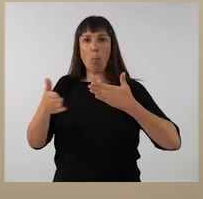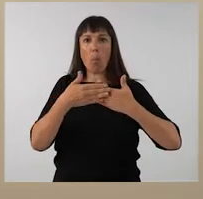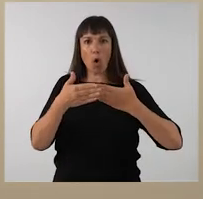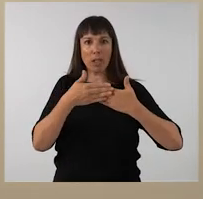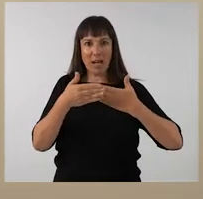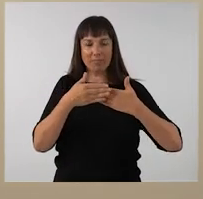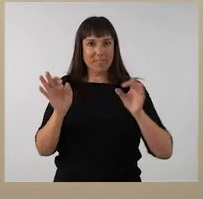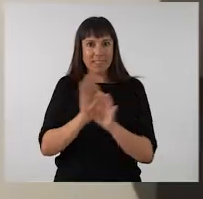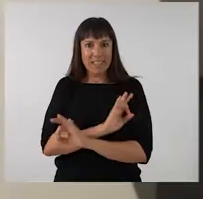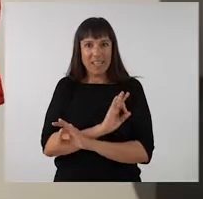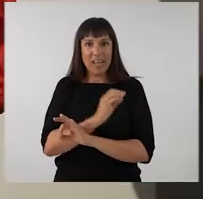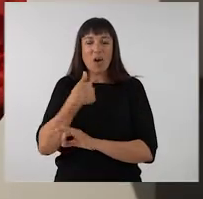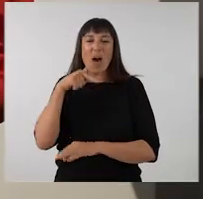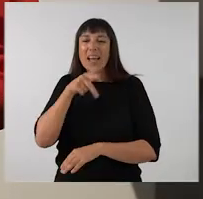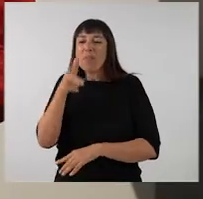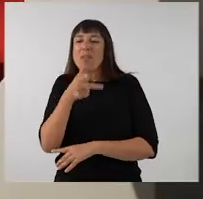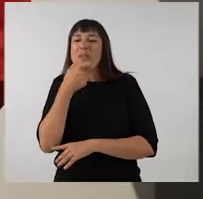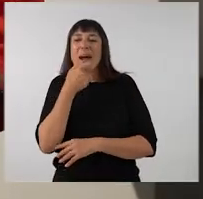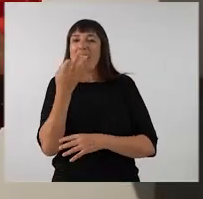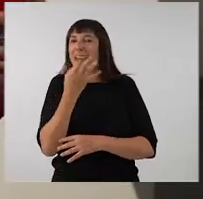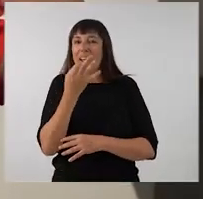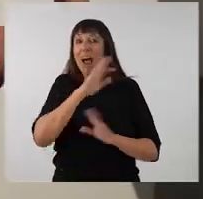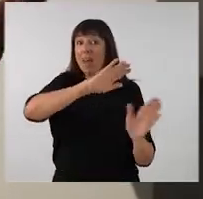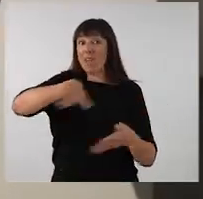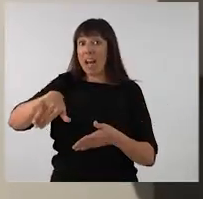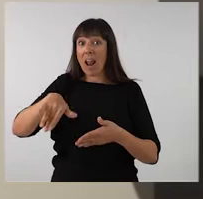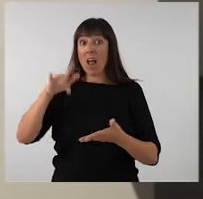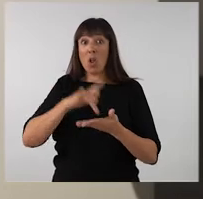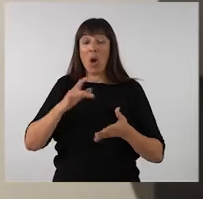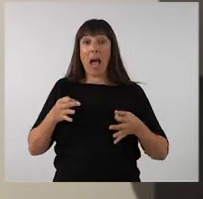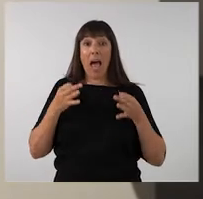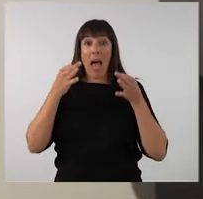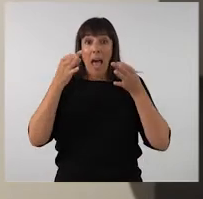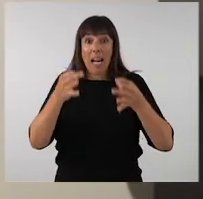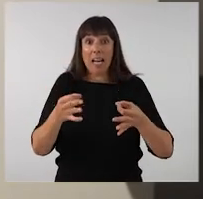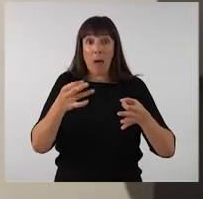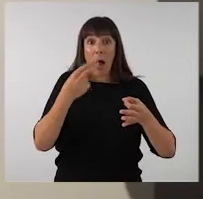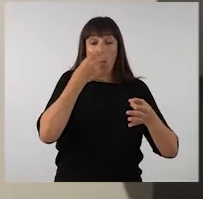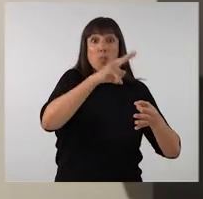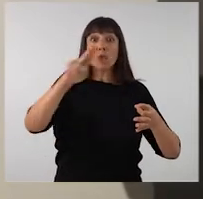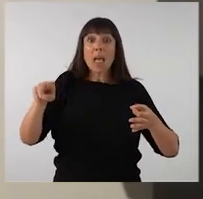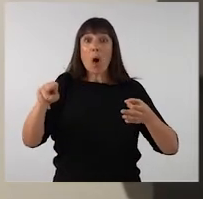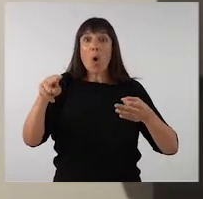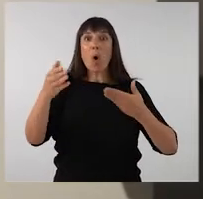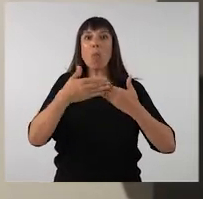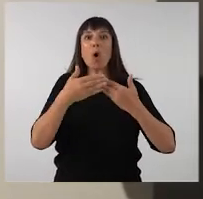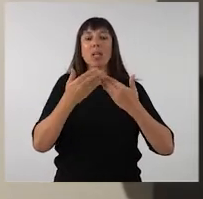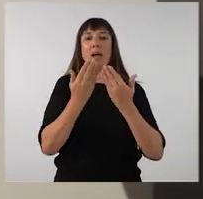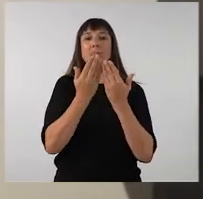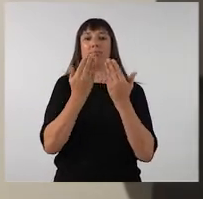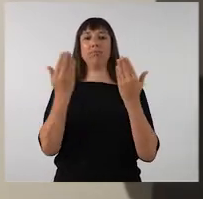un obstacle, en relació a una porta. M'agrada d'aquest vídeo que al final, quan arriba al museu, la porta està oberta